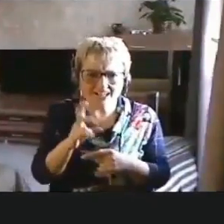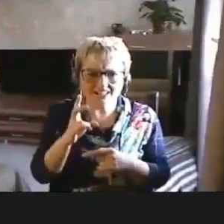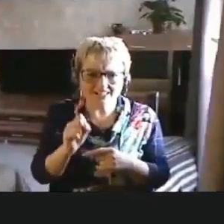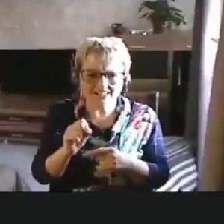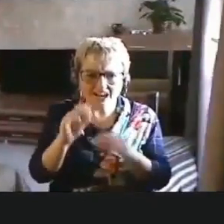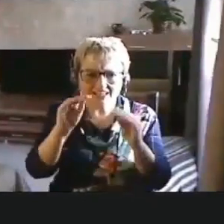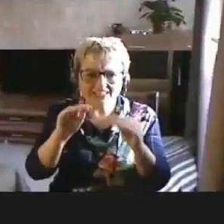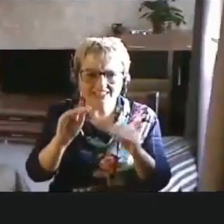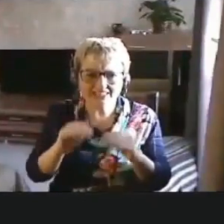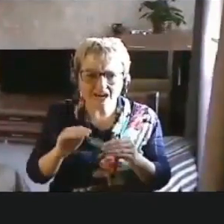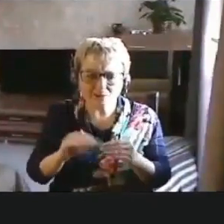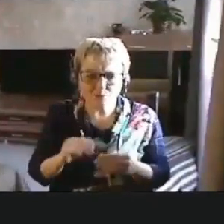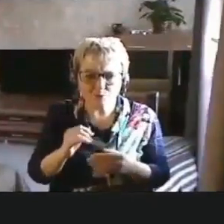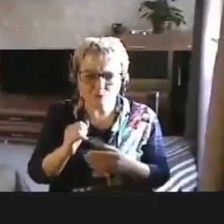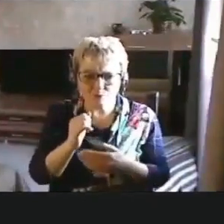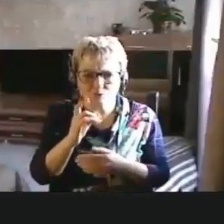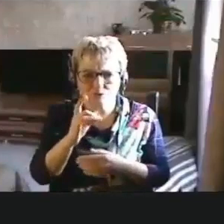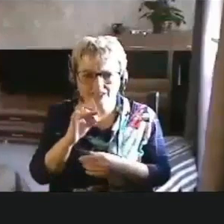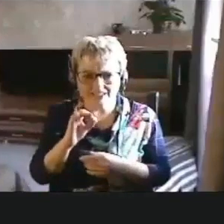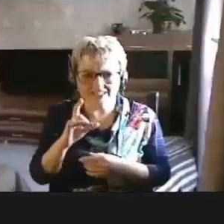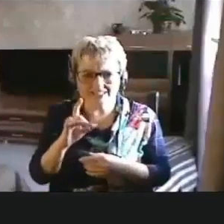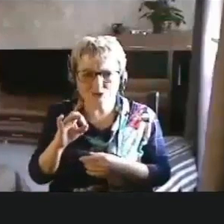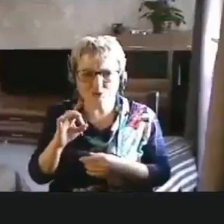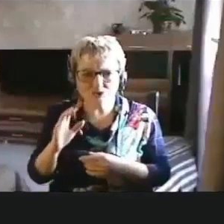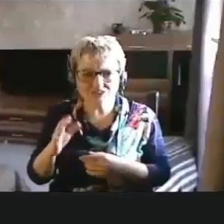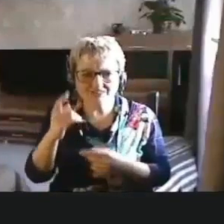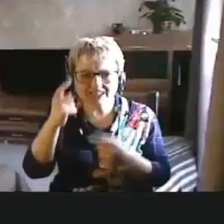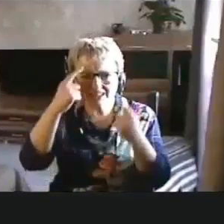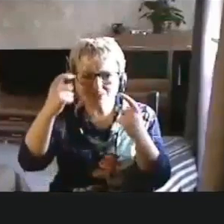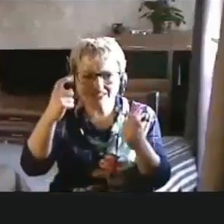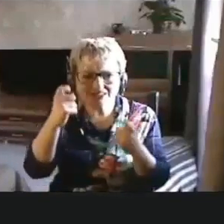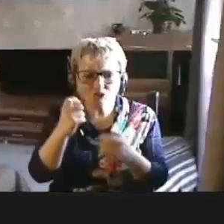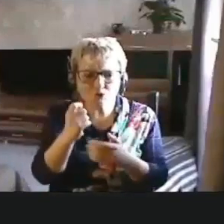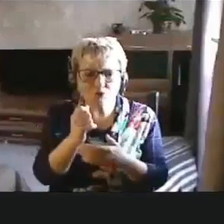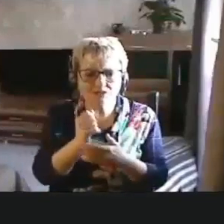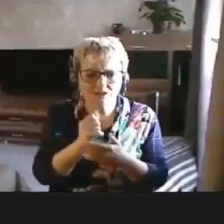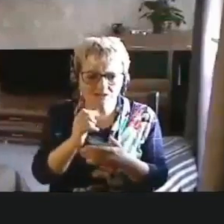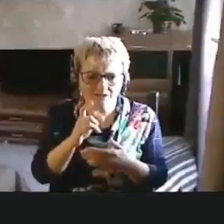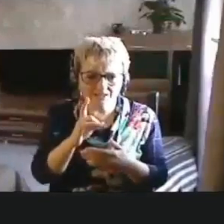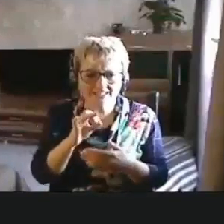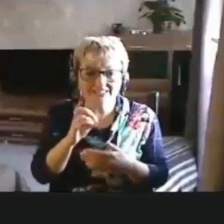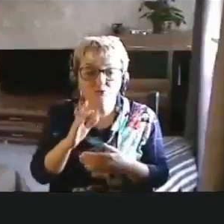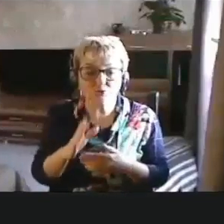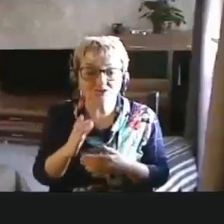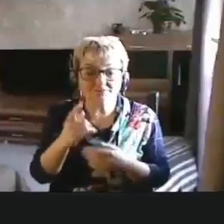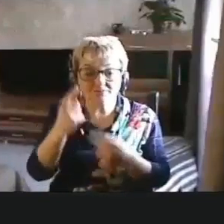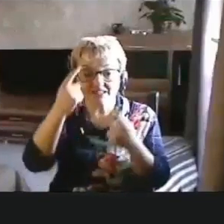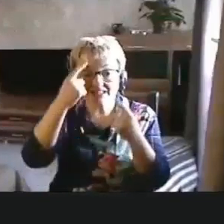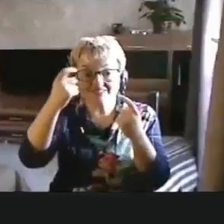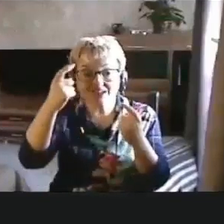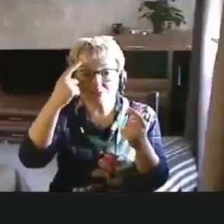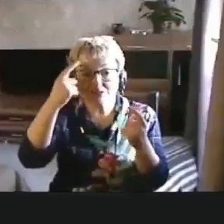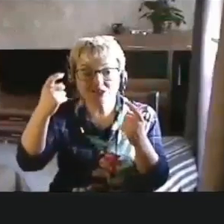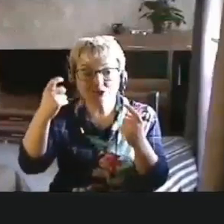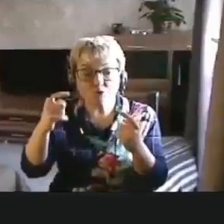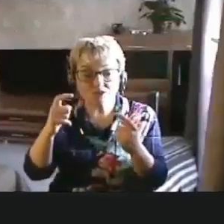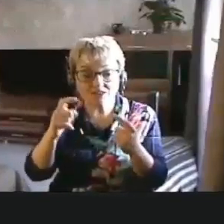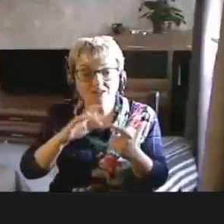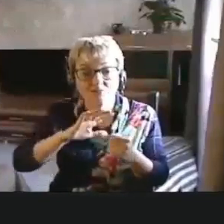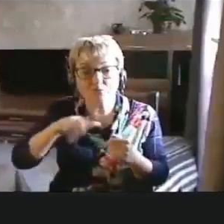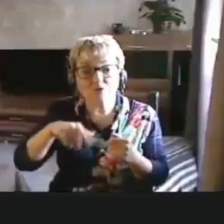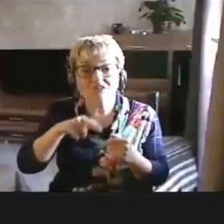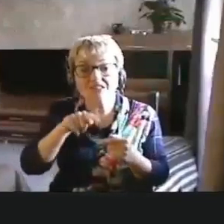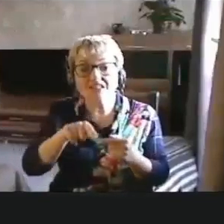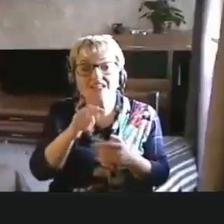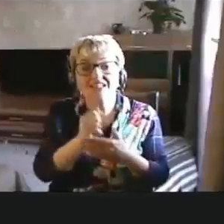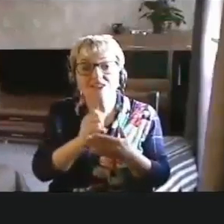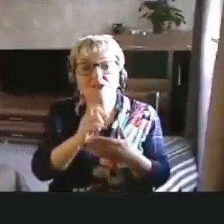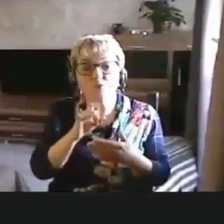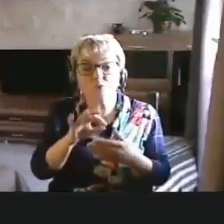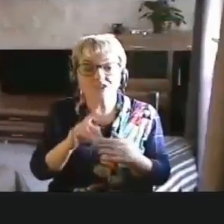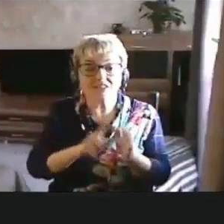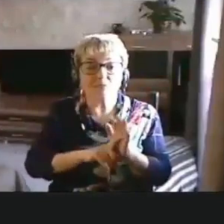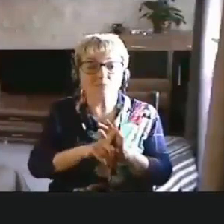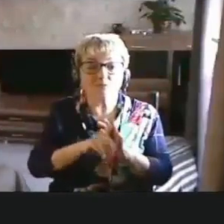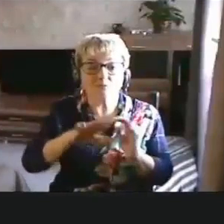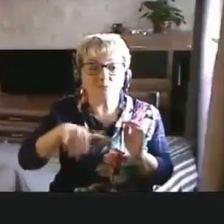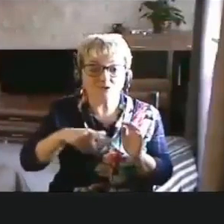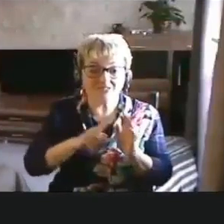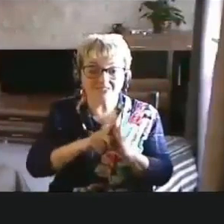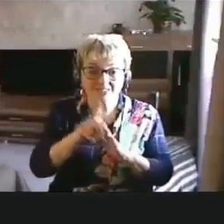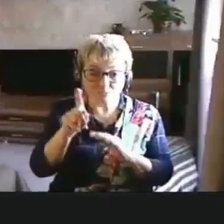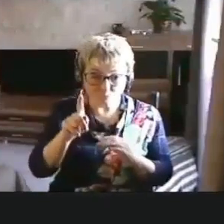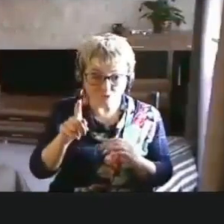разработку ресурсов, информационных ресурсов. То есть информационный ресурс, после того, как он будет запущен в